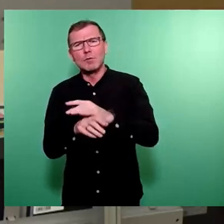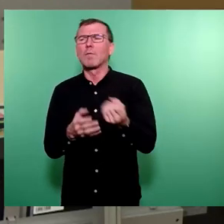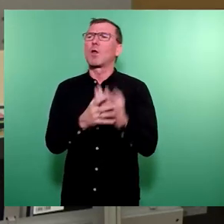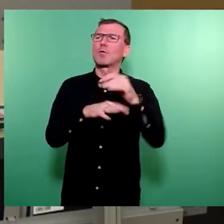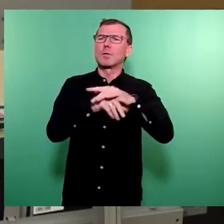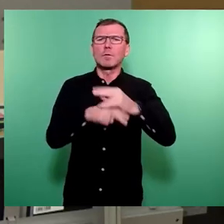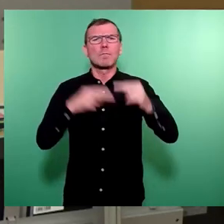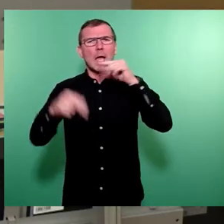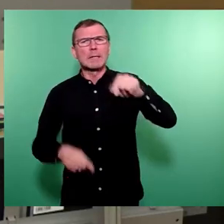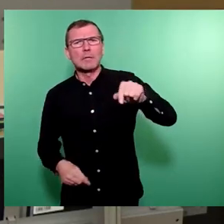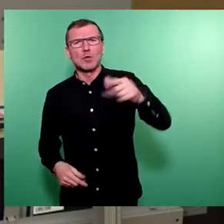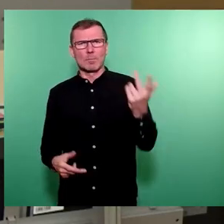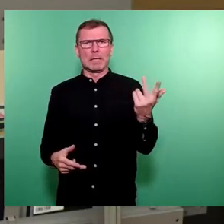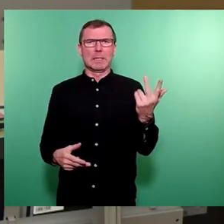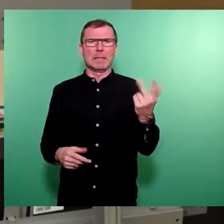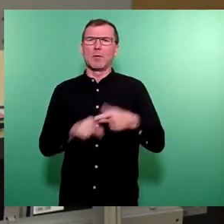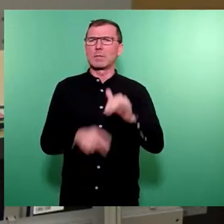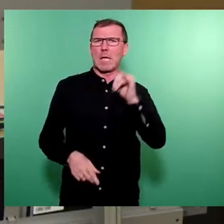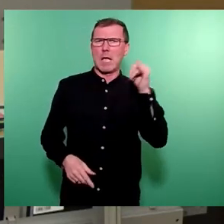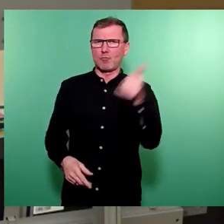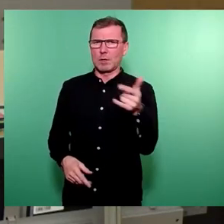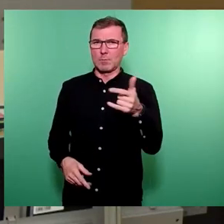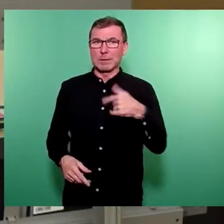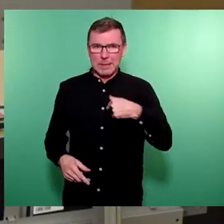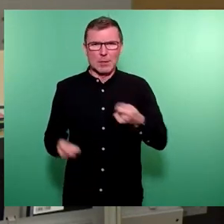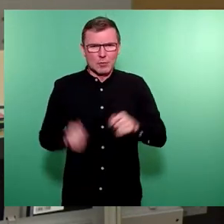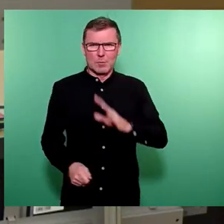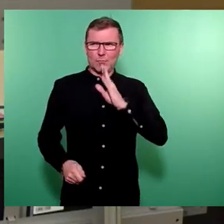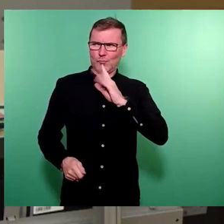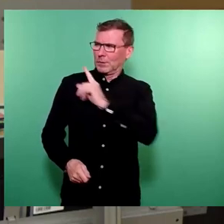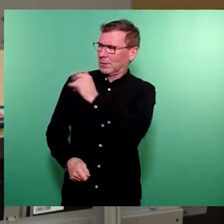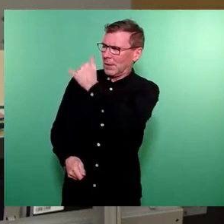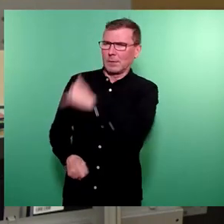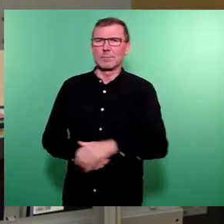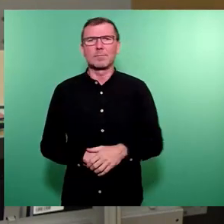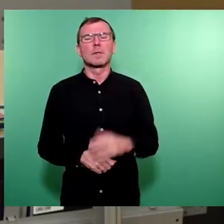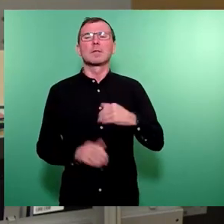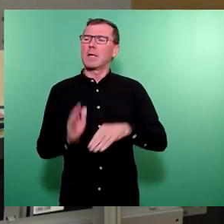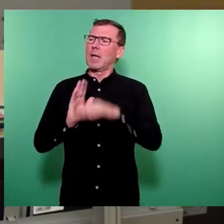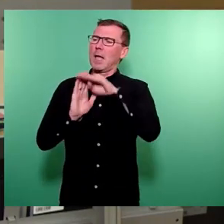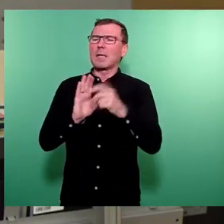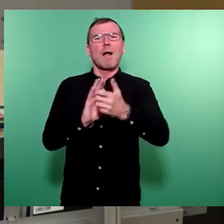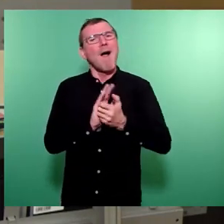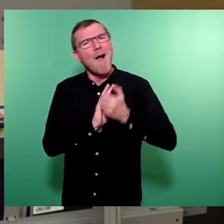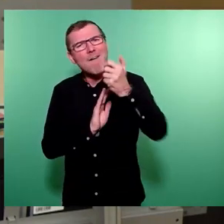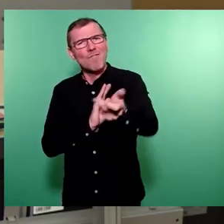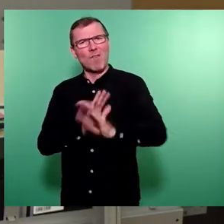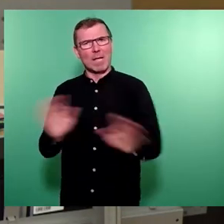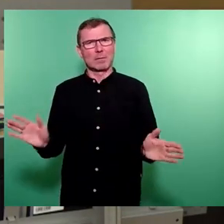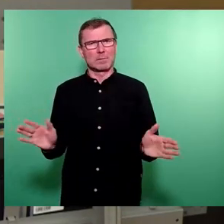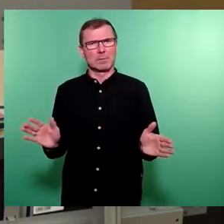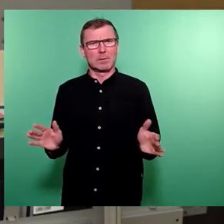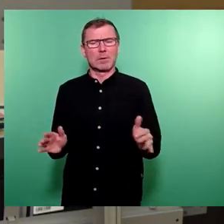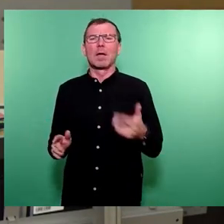und Tourismus. Ich komme zum Schluss, indem wir diese Regelung verlängern. Man kann also die Plätze